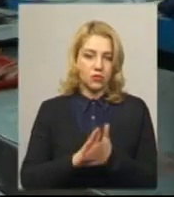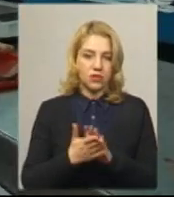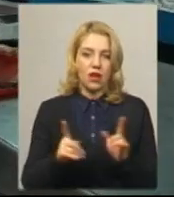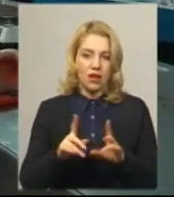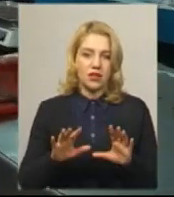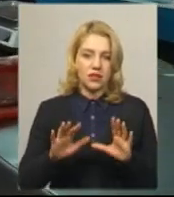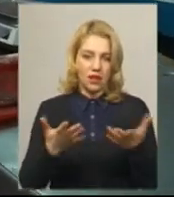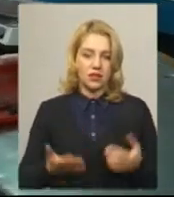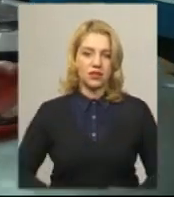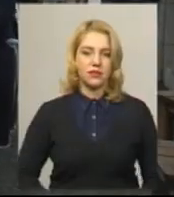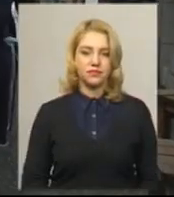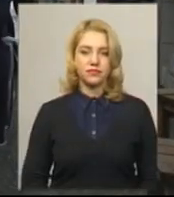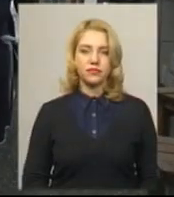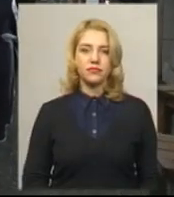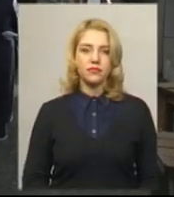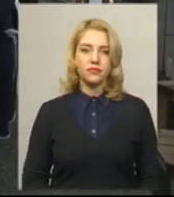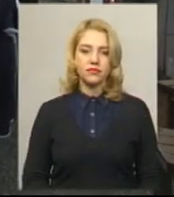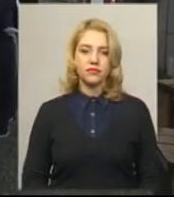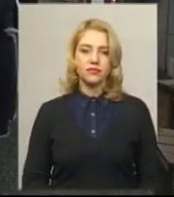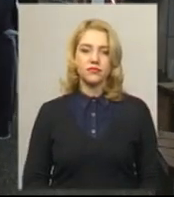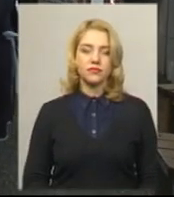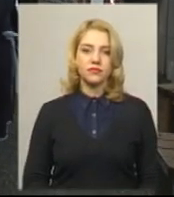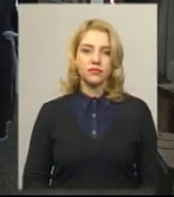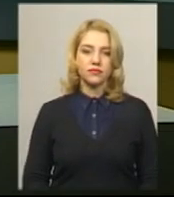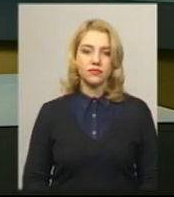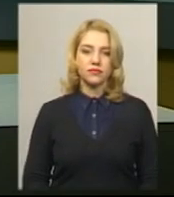Леся Боровець, Олександр Горішевський. Новини на Суспільному. Хмельницький.